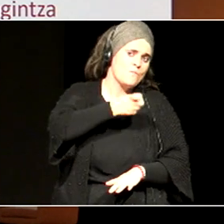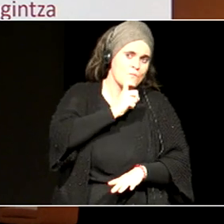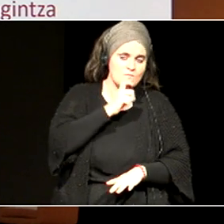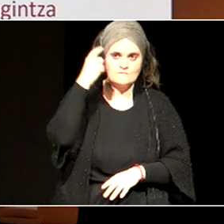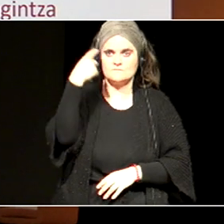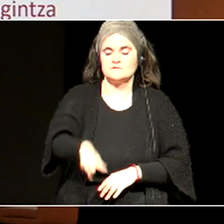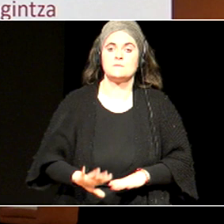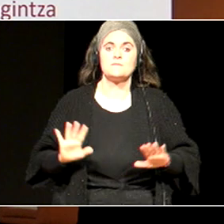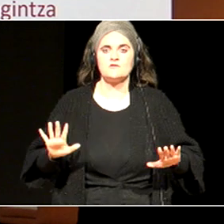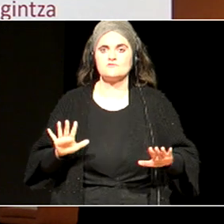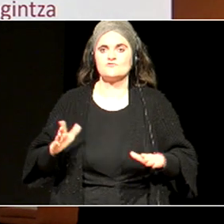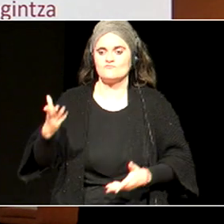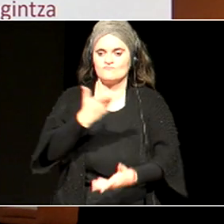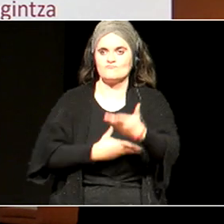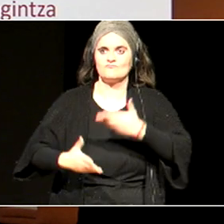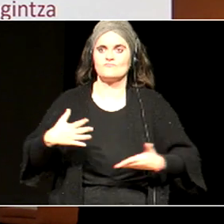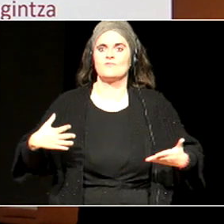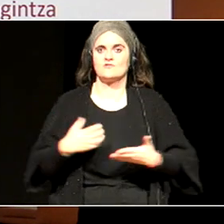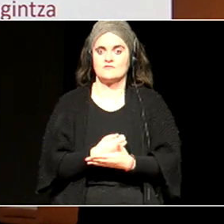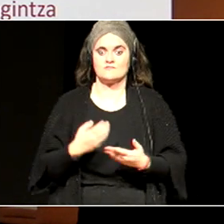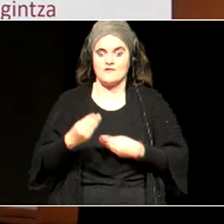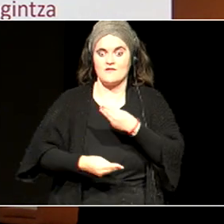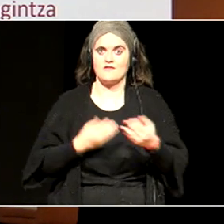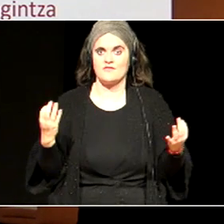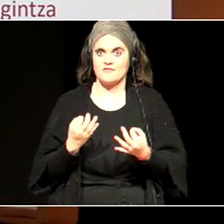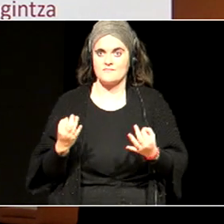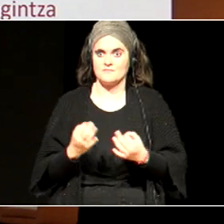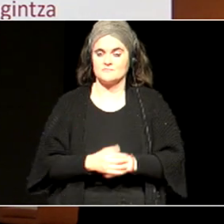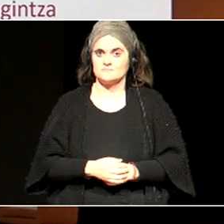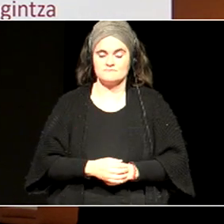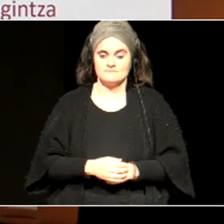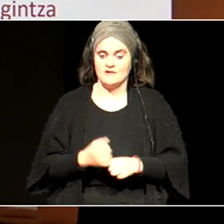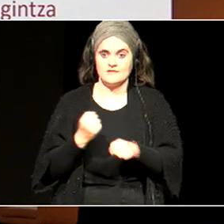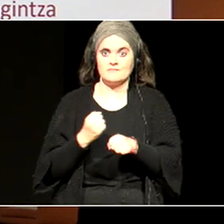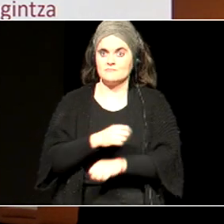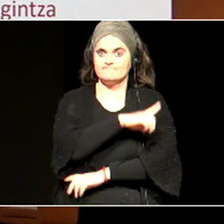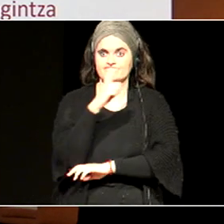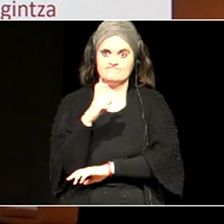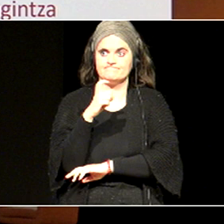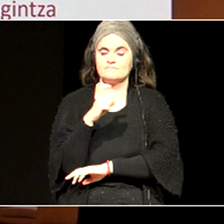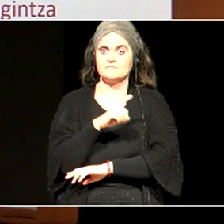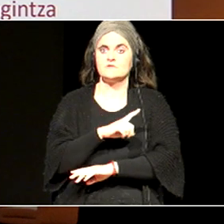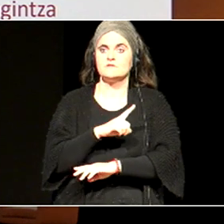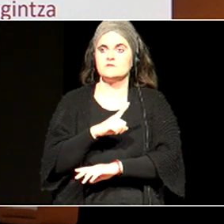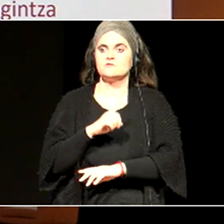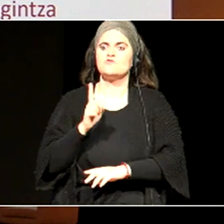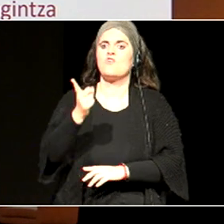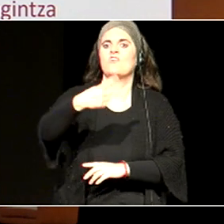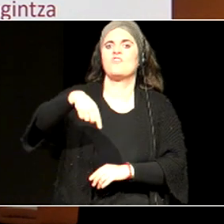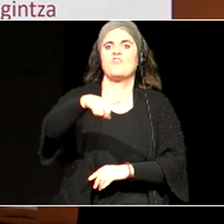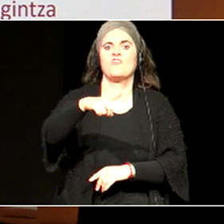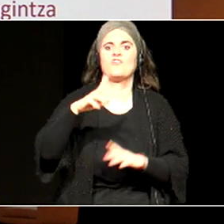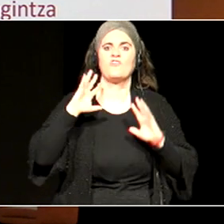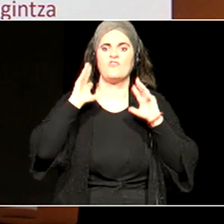artean, egin beharra daukagu. Ezinbesteko lan adugu. Ez, hemen gaudenok, zuek, guztion aleginarekin, guztion